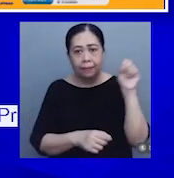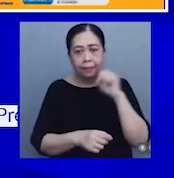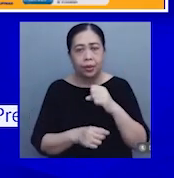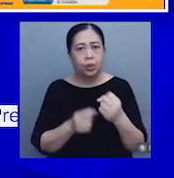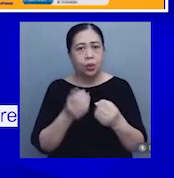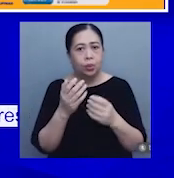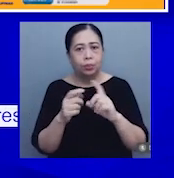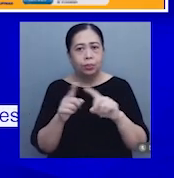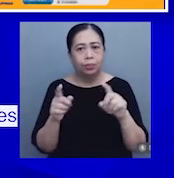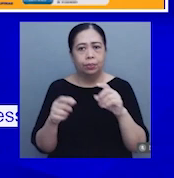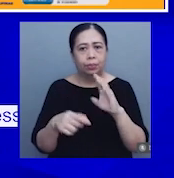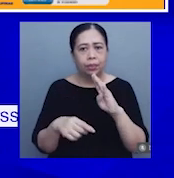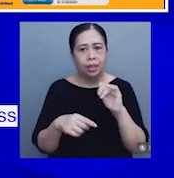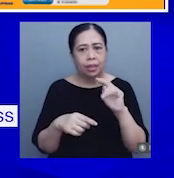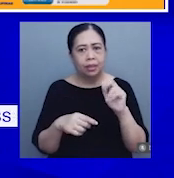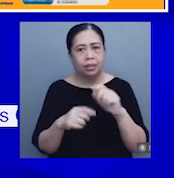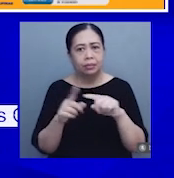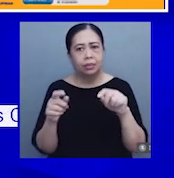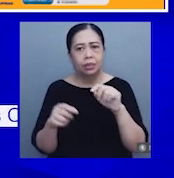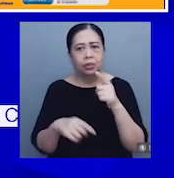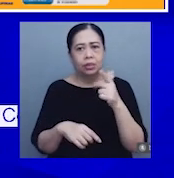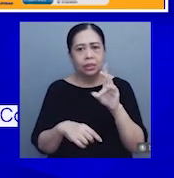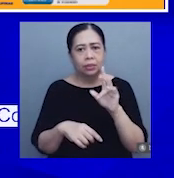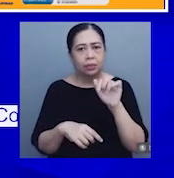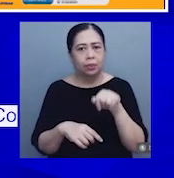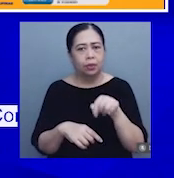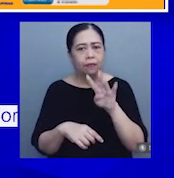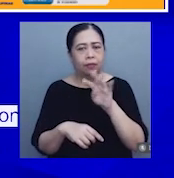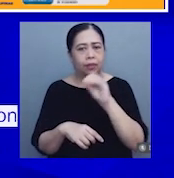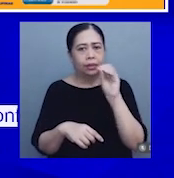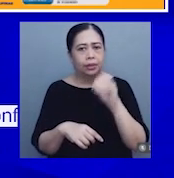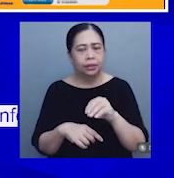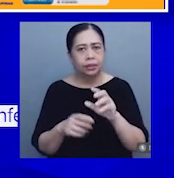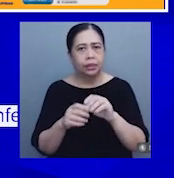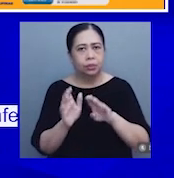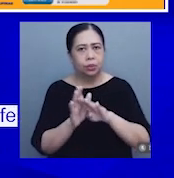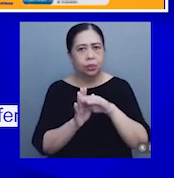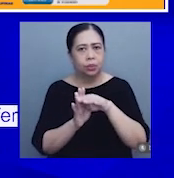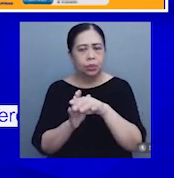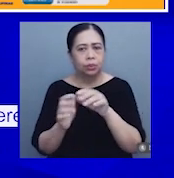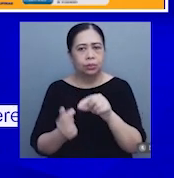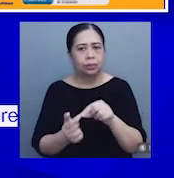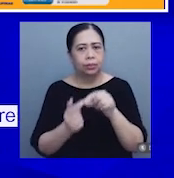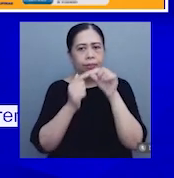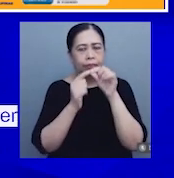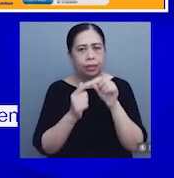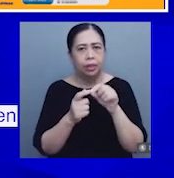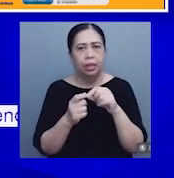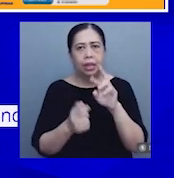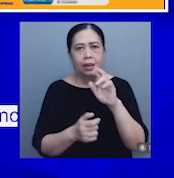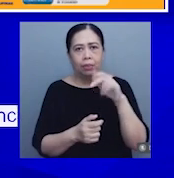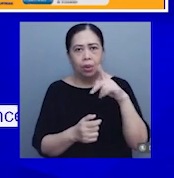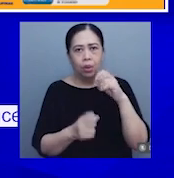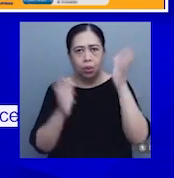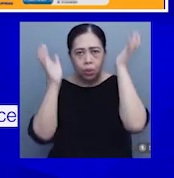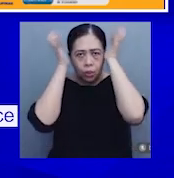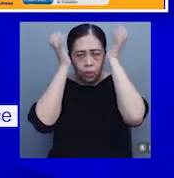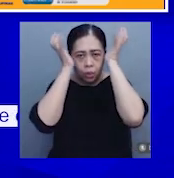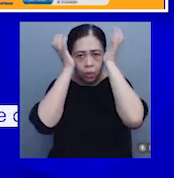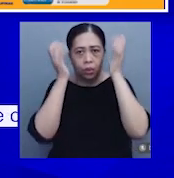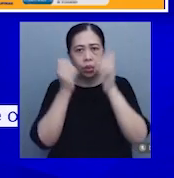at iba pa na may 27.4% inflation. Particular ang ripolyo. Sugar,